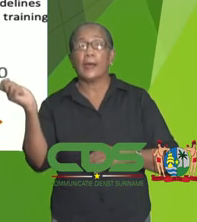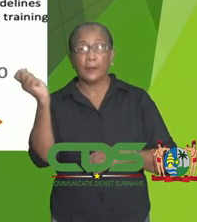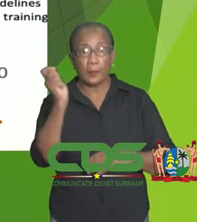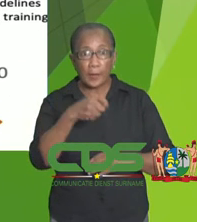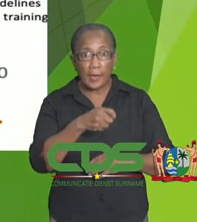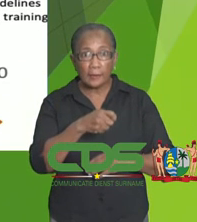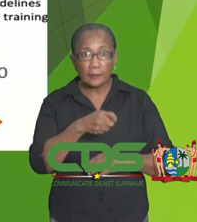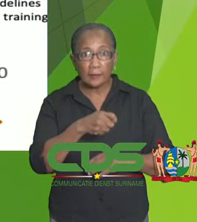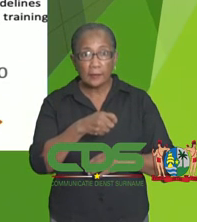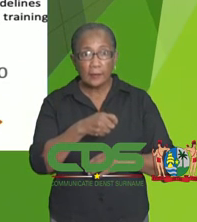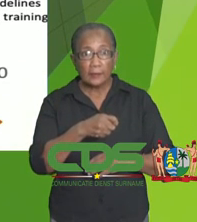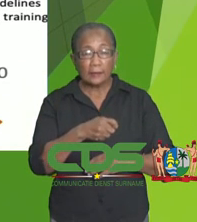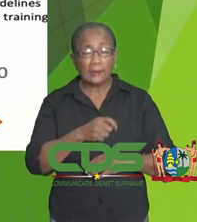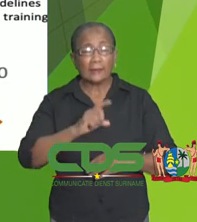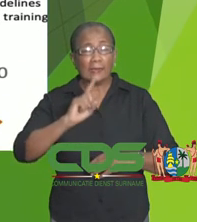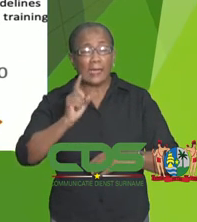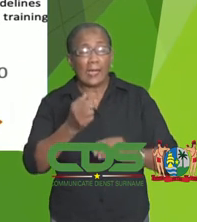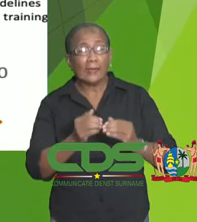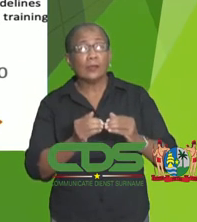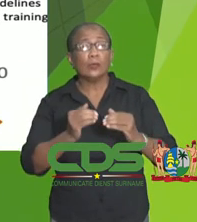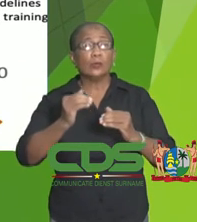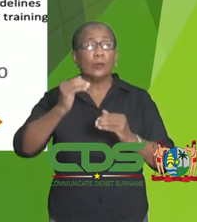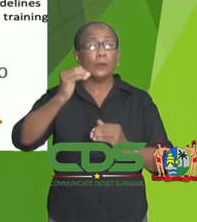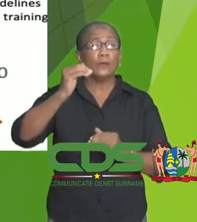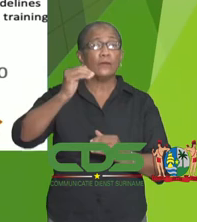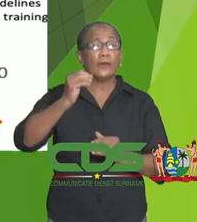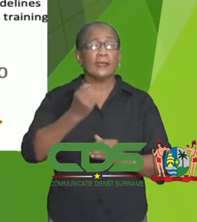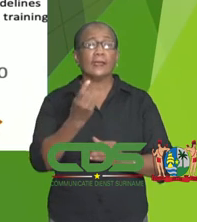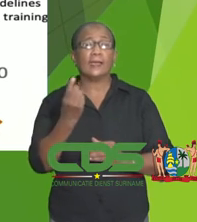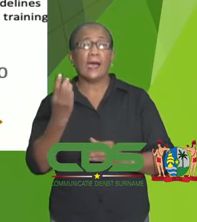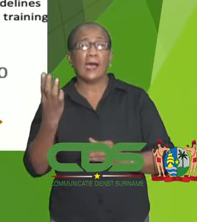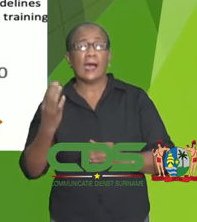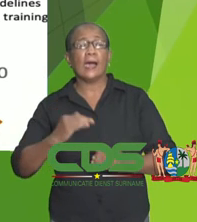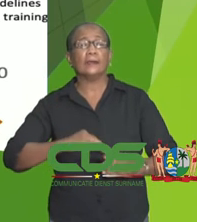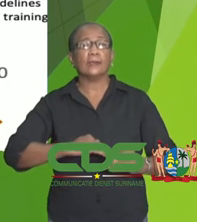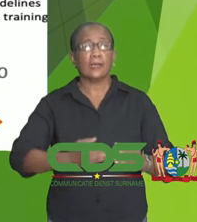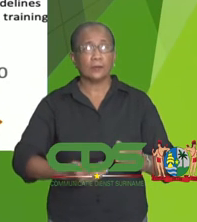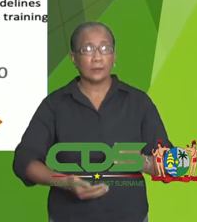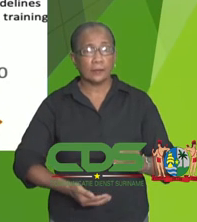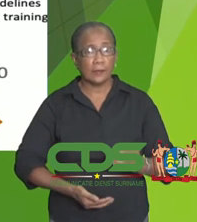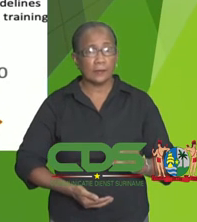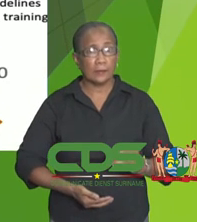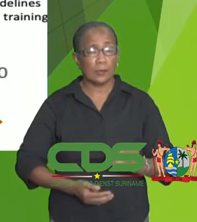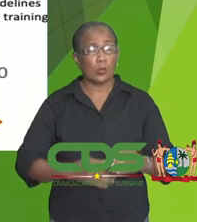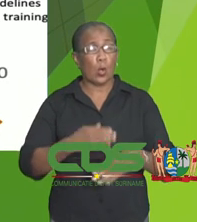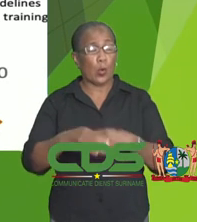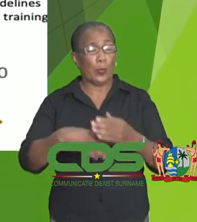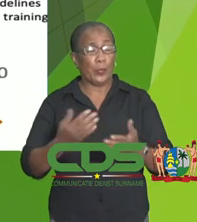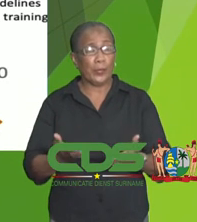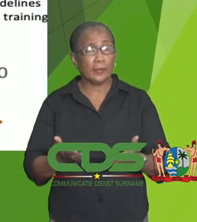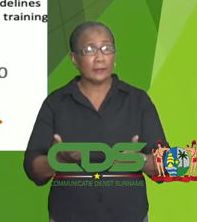dat er een explosieve toename is van het aantal zwangerschapsgerelateerde sterfte. En eigenlijk heb ik niet eens plaats voor